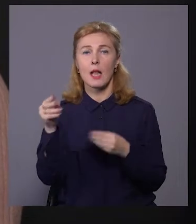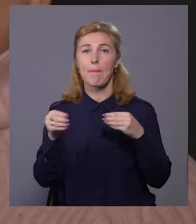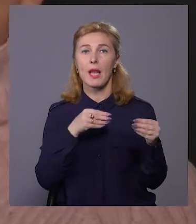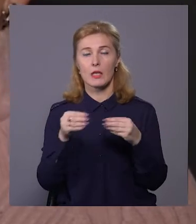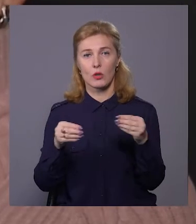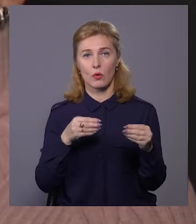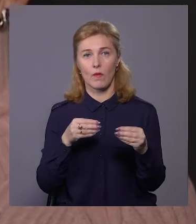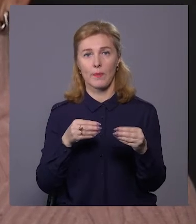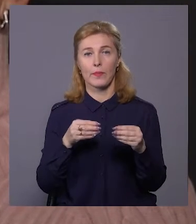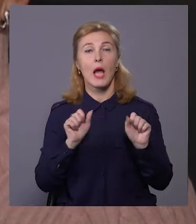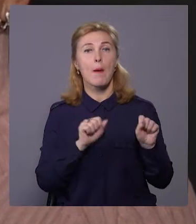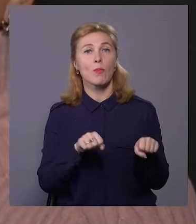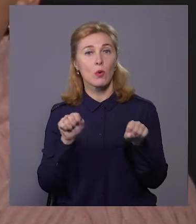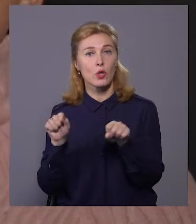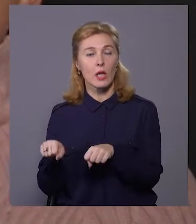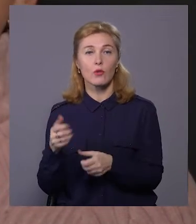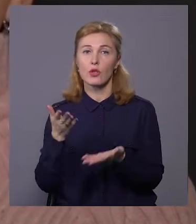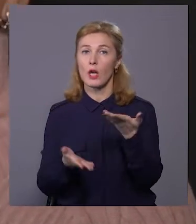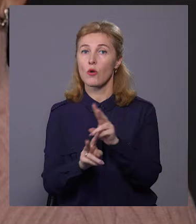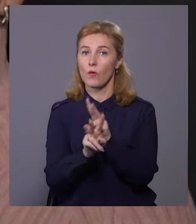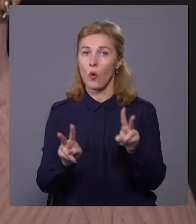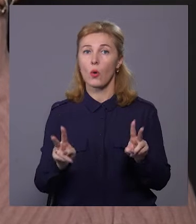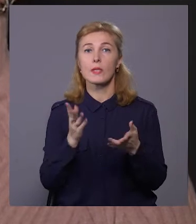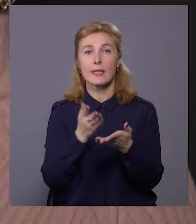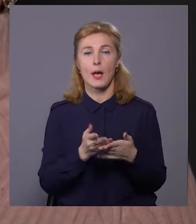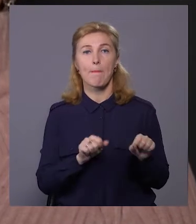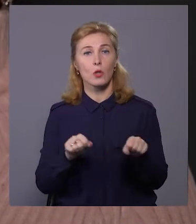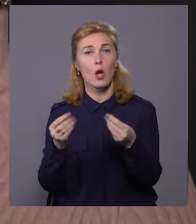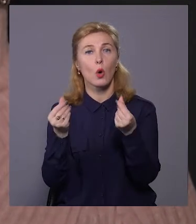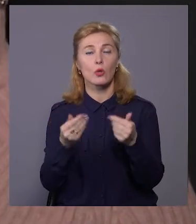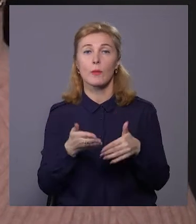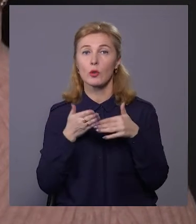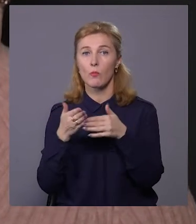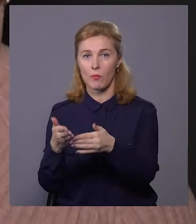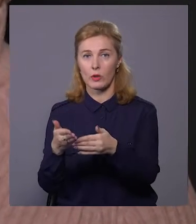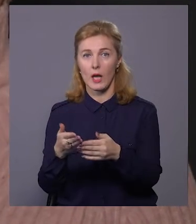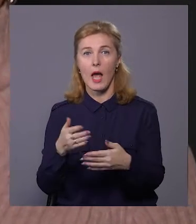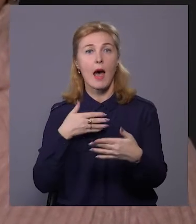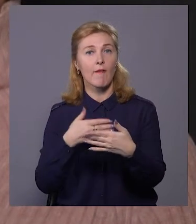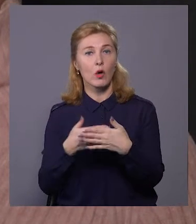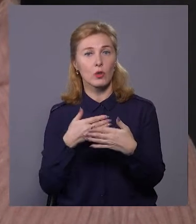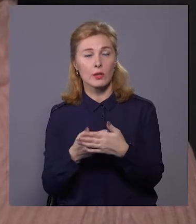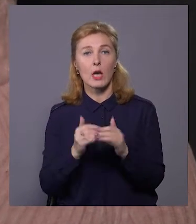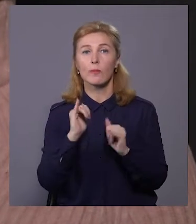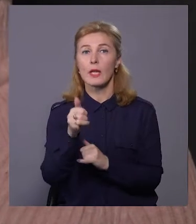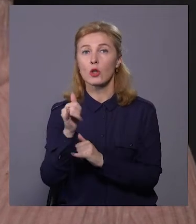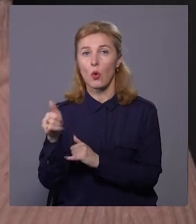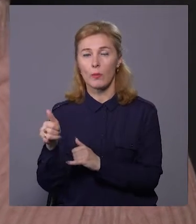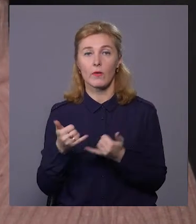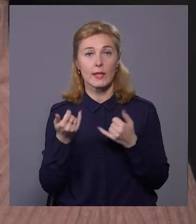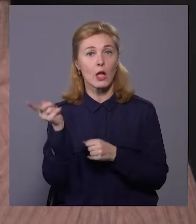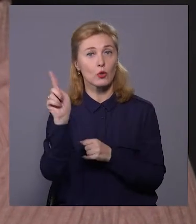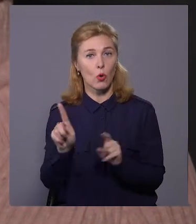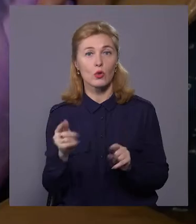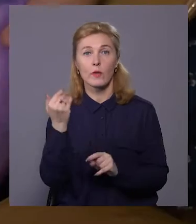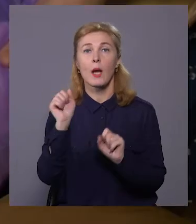сітка. І по можливості, якщо в когось буде можливість, коштами допомогти волонтерам на топливо, і для того, щоб